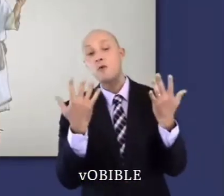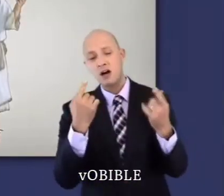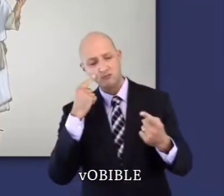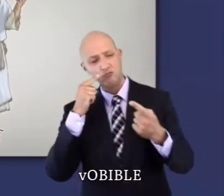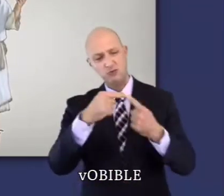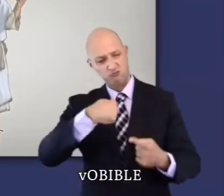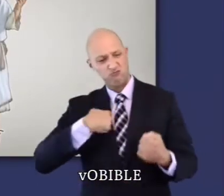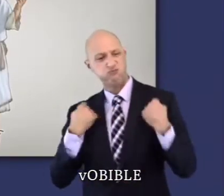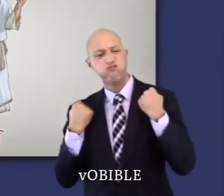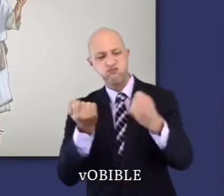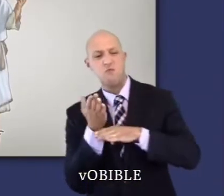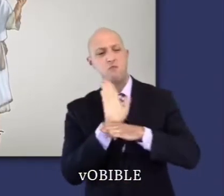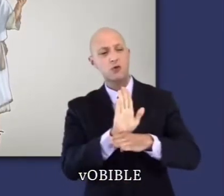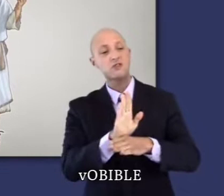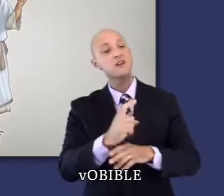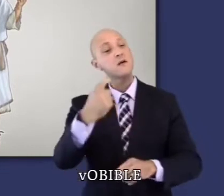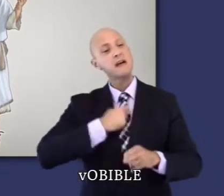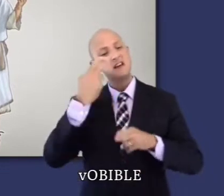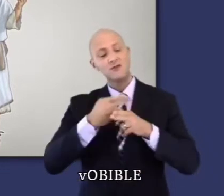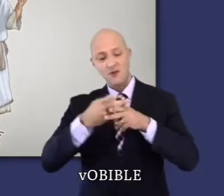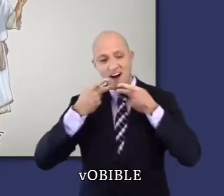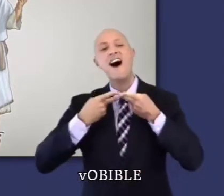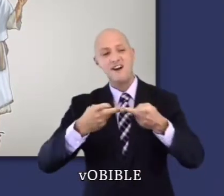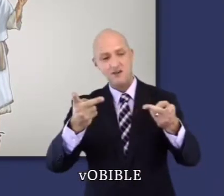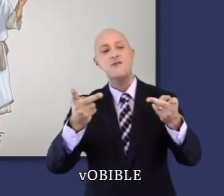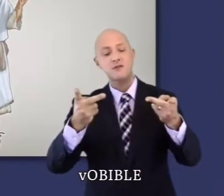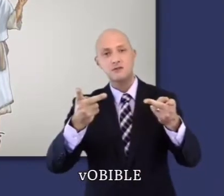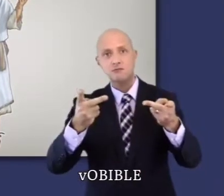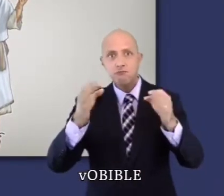ma puissance et pour qu proclame mon nom sur toute la terre.